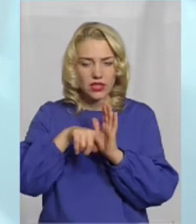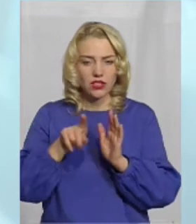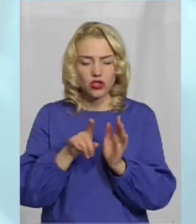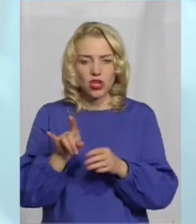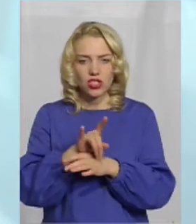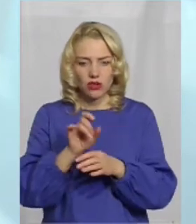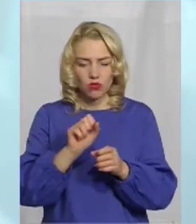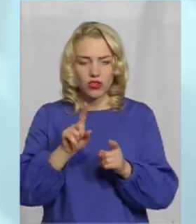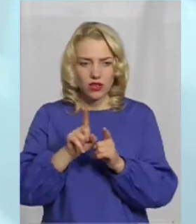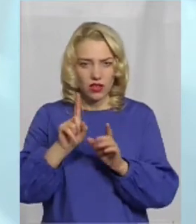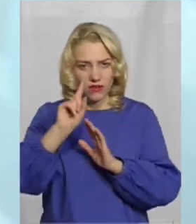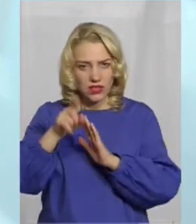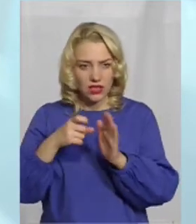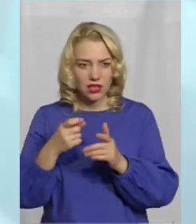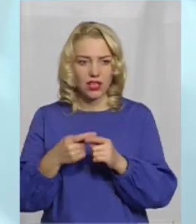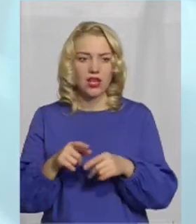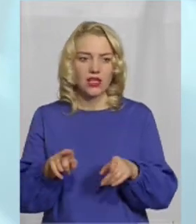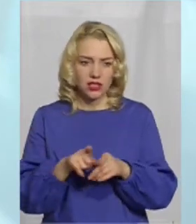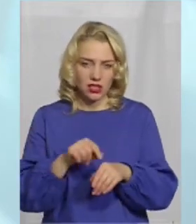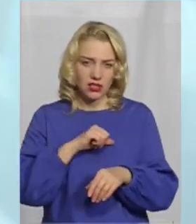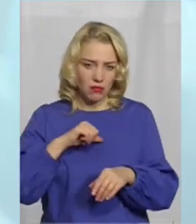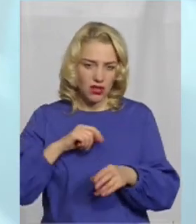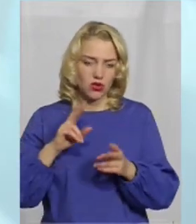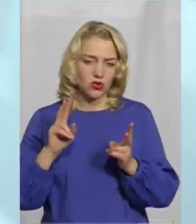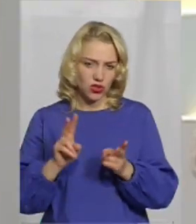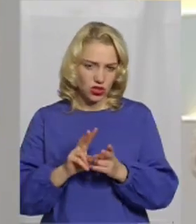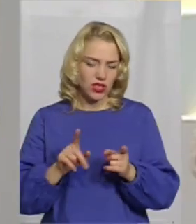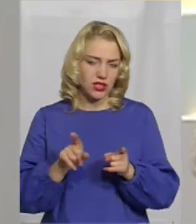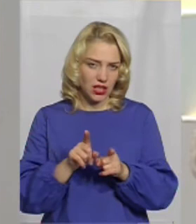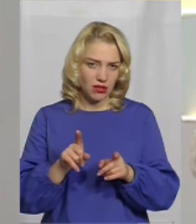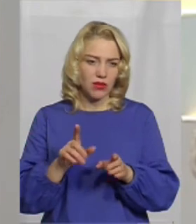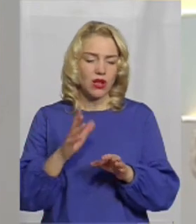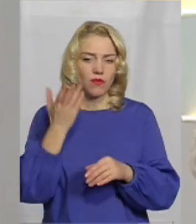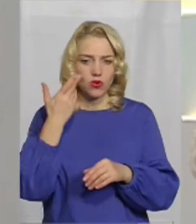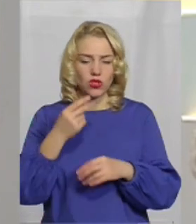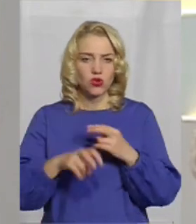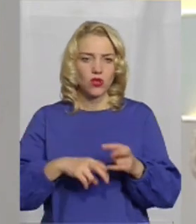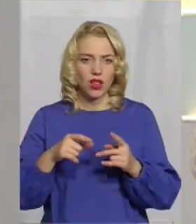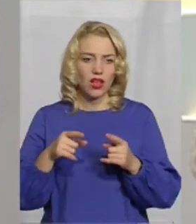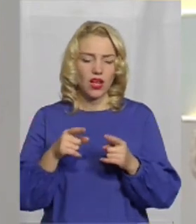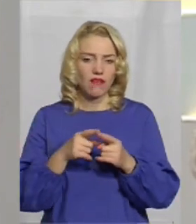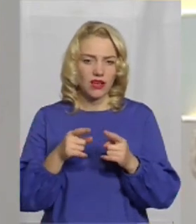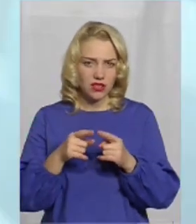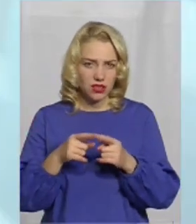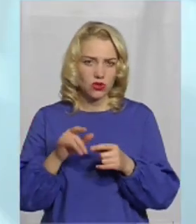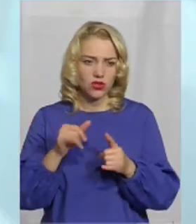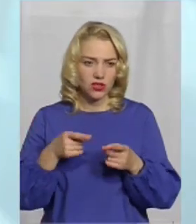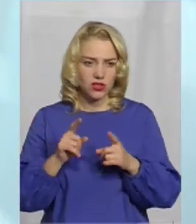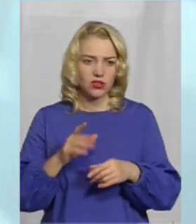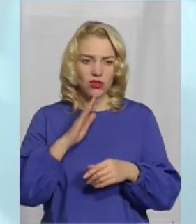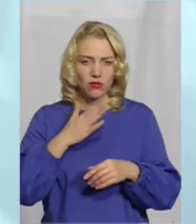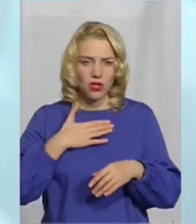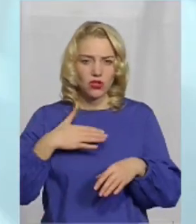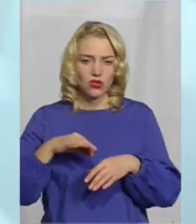шахраїв розпізнати. Часно скажу, що навіть сама з таким стикалася, коли шукала квартиру. Дійсно, чоловік мені